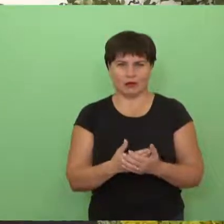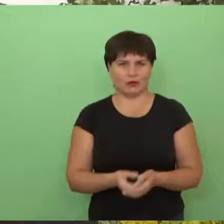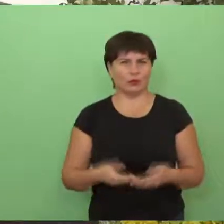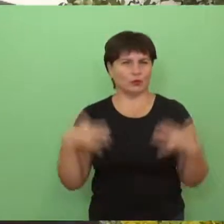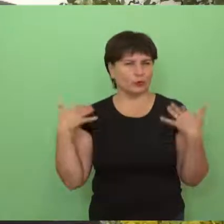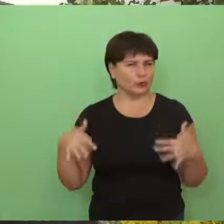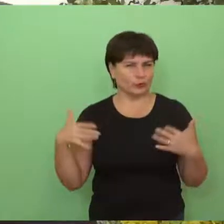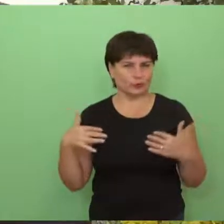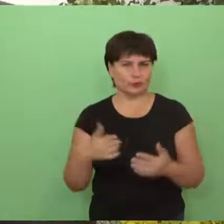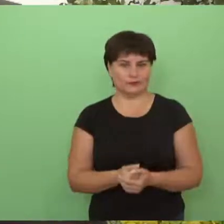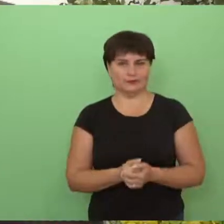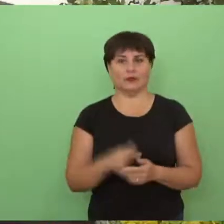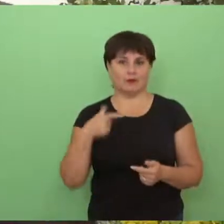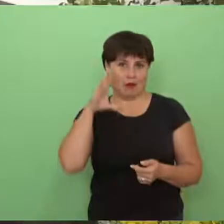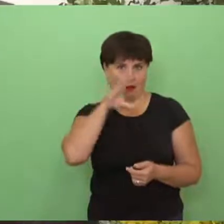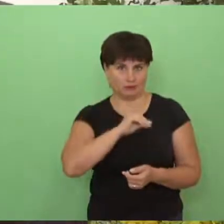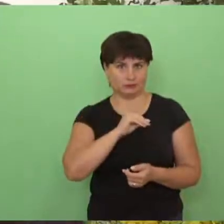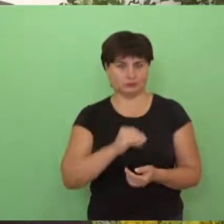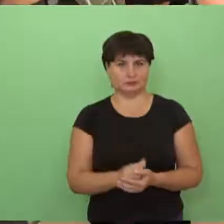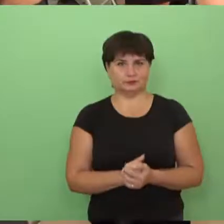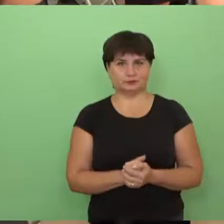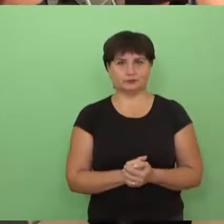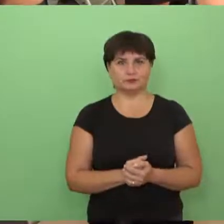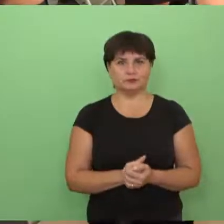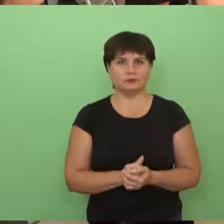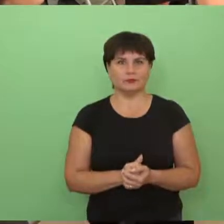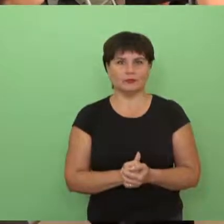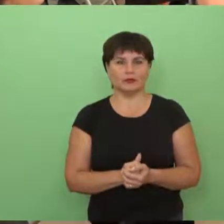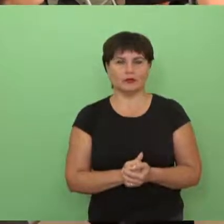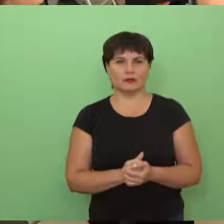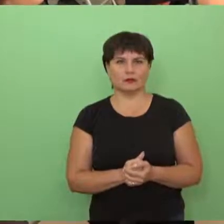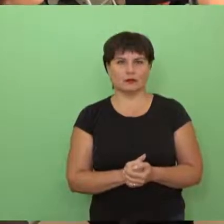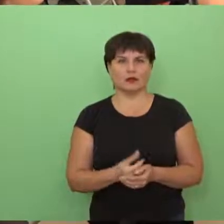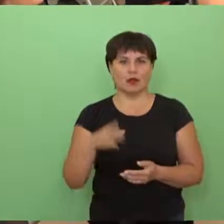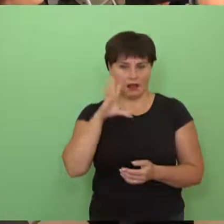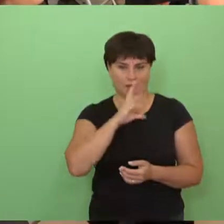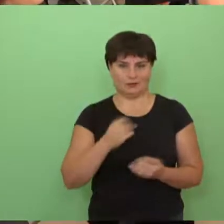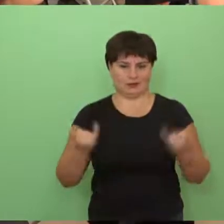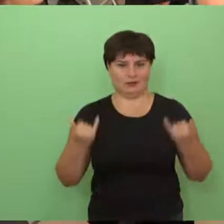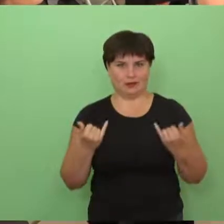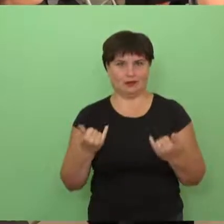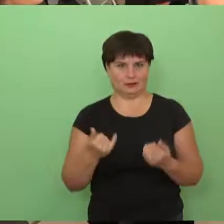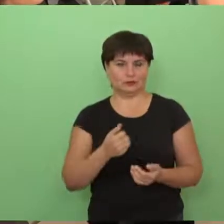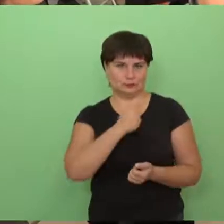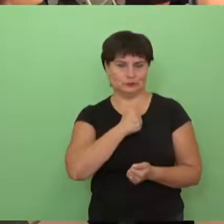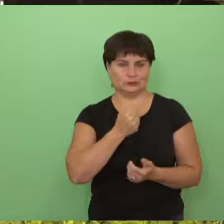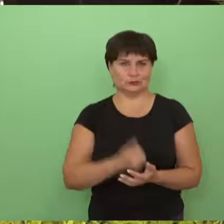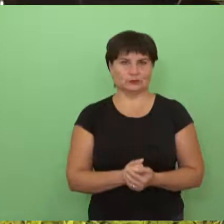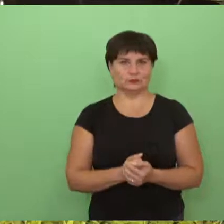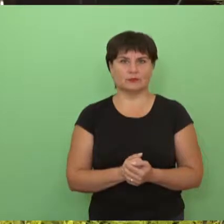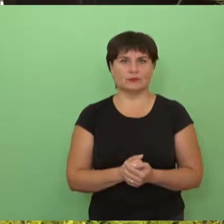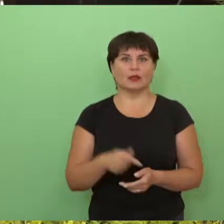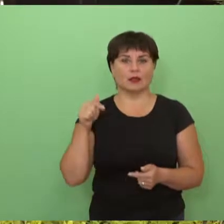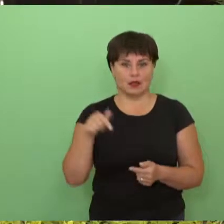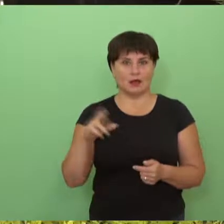gal net perteklis buvo ir pavyko padaryti tai, ką šiandien turim. Ar tikėjote stoką